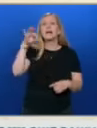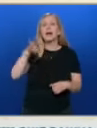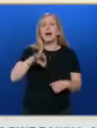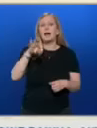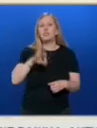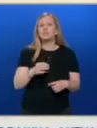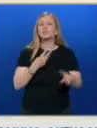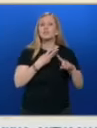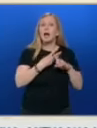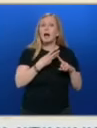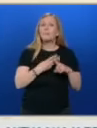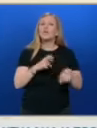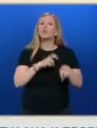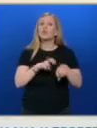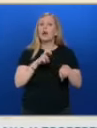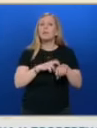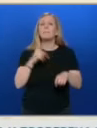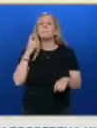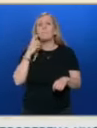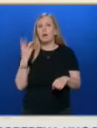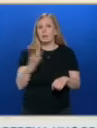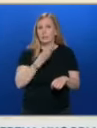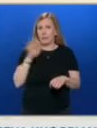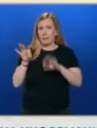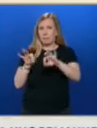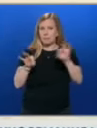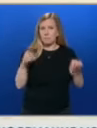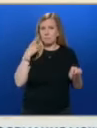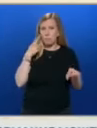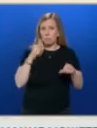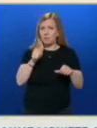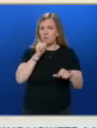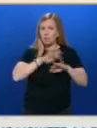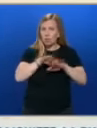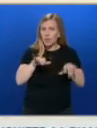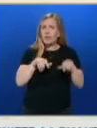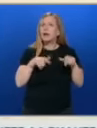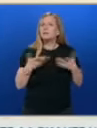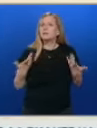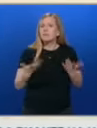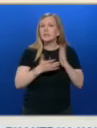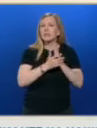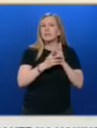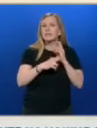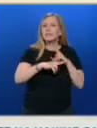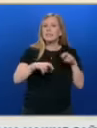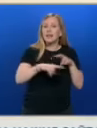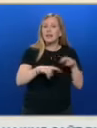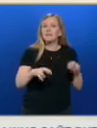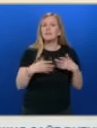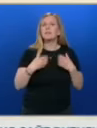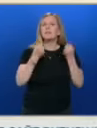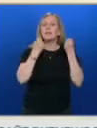край Шабла, Доран-Кулак и на плащ Болата, близо до Носка-Лякра. Водата ще се изследва за наличието на тежки метали,